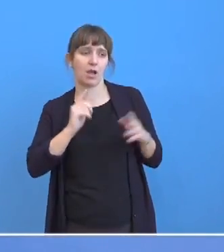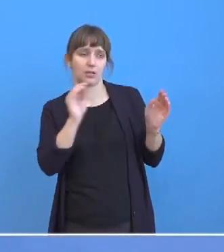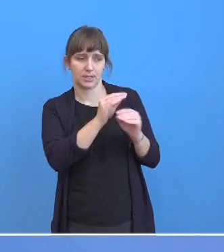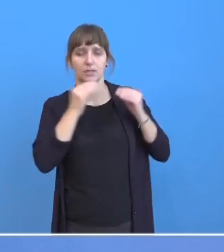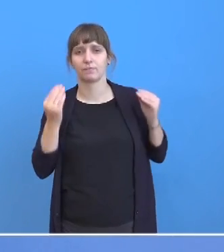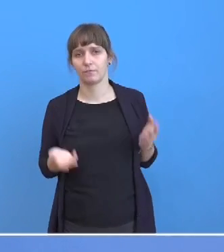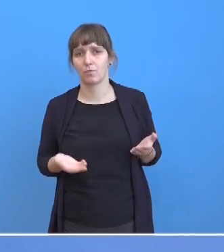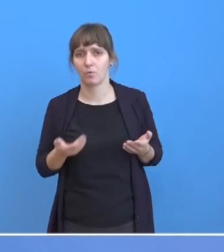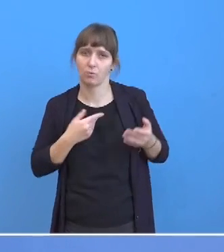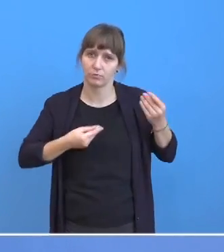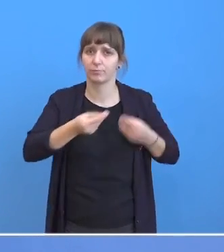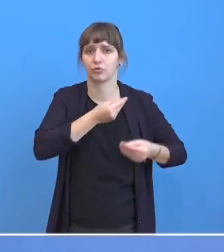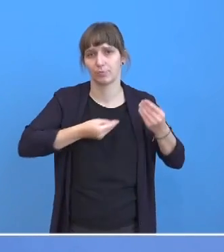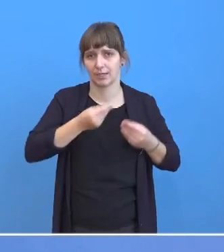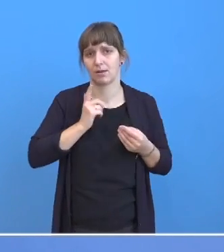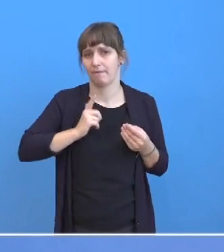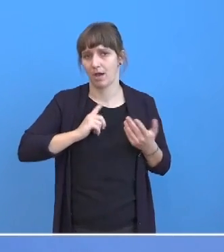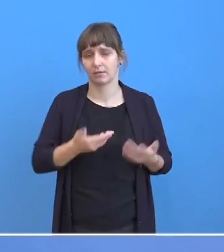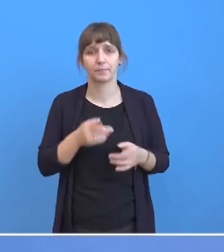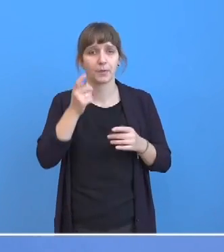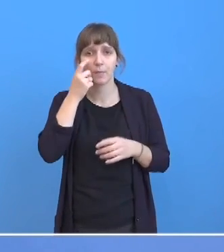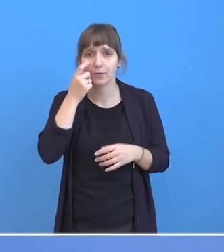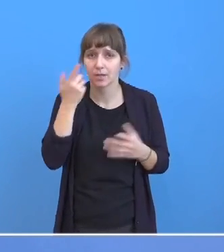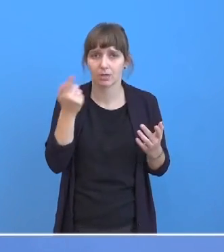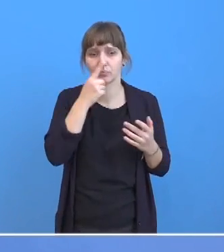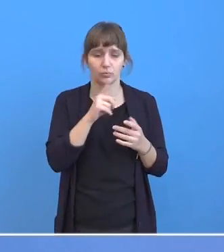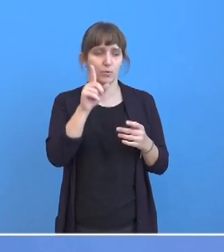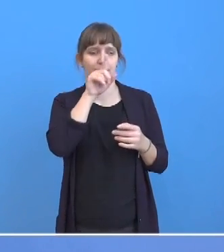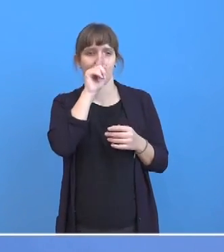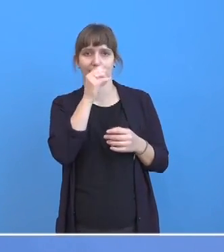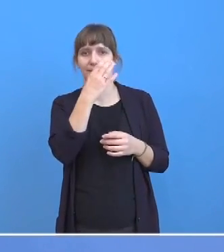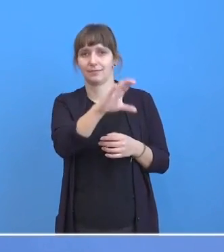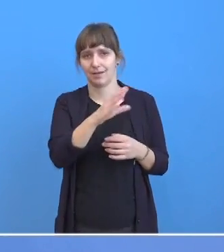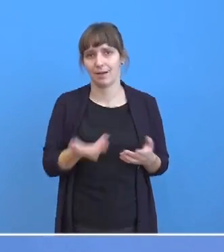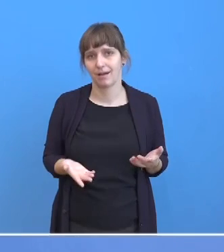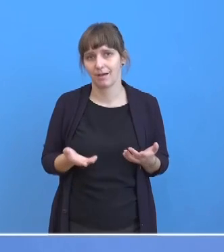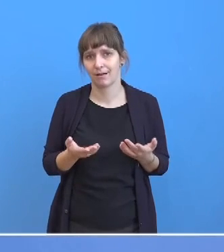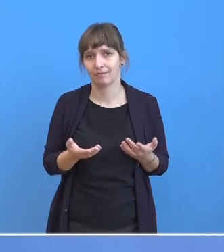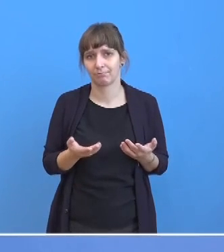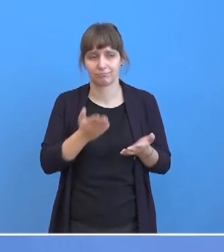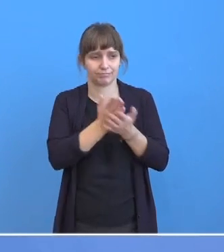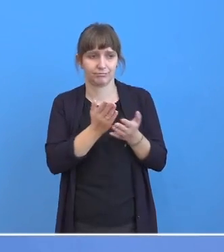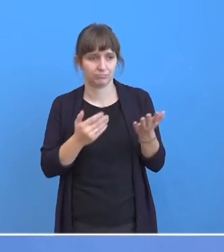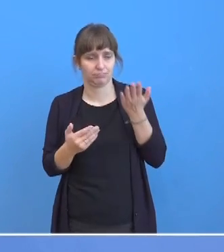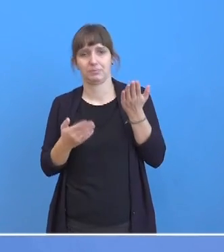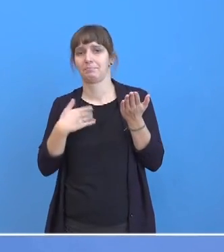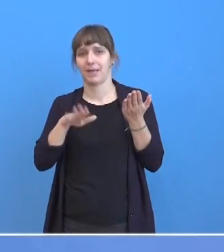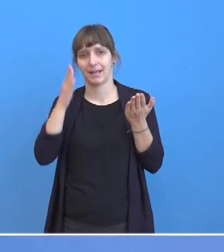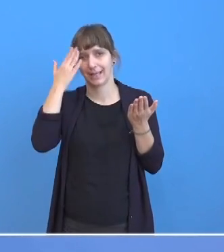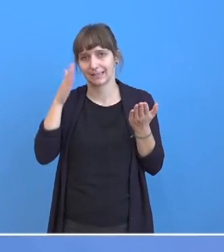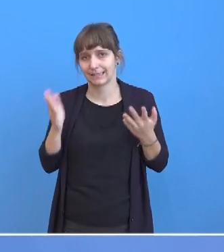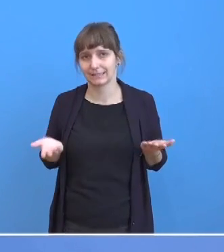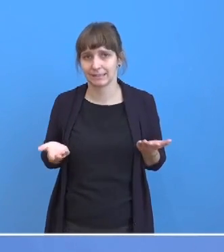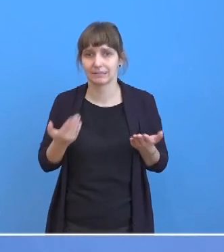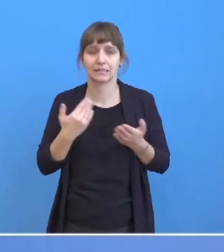dass man das bespricht. Im Moment liegt uns nur diese kurze Information auf dem Kurznachrichtendienst vor. Und deshalb